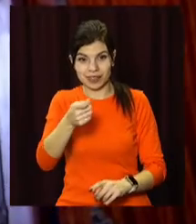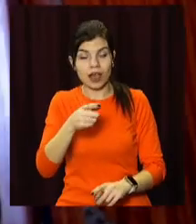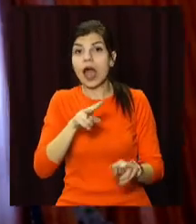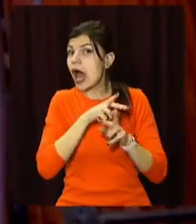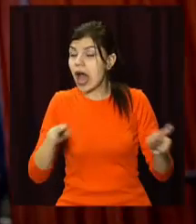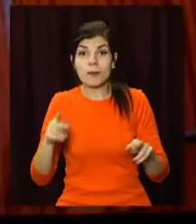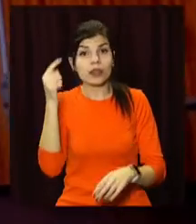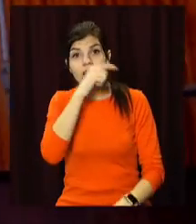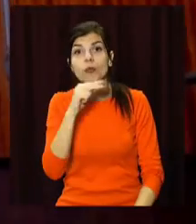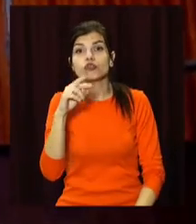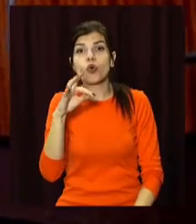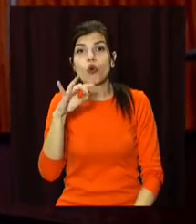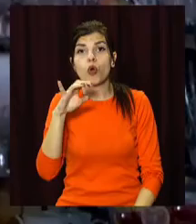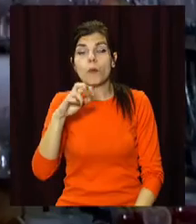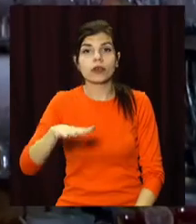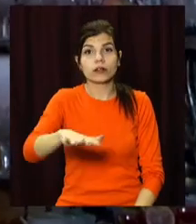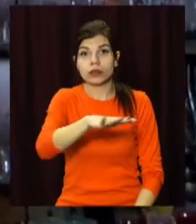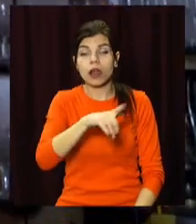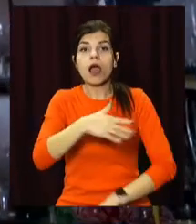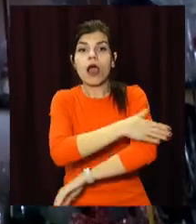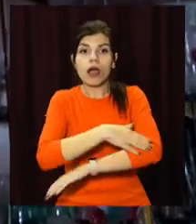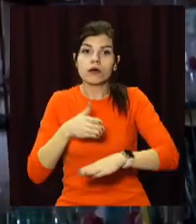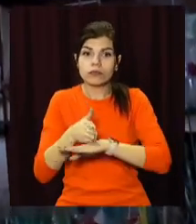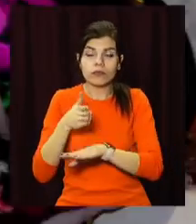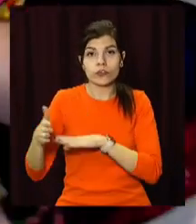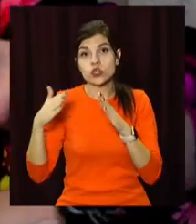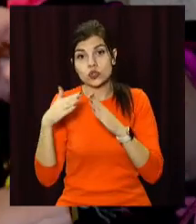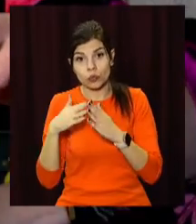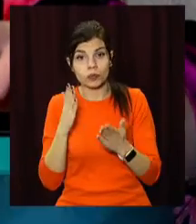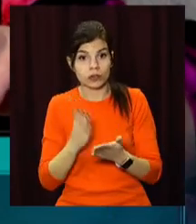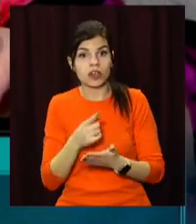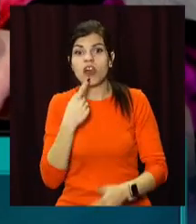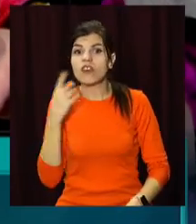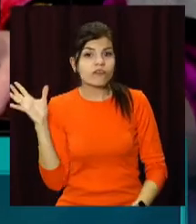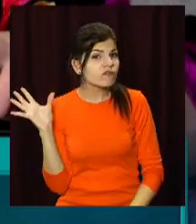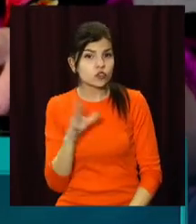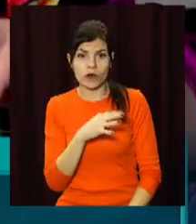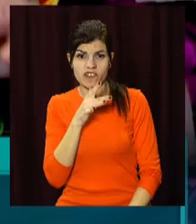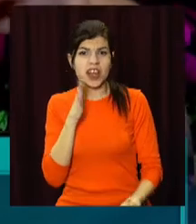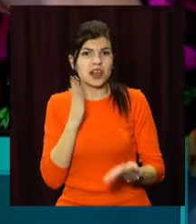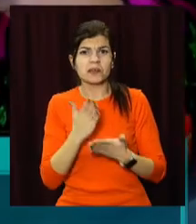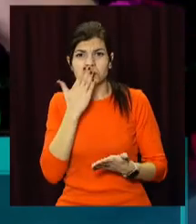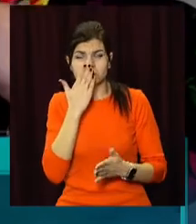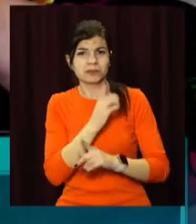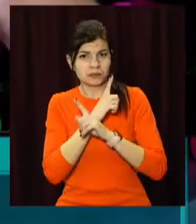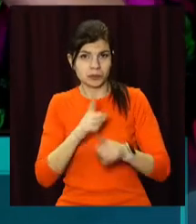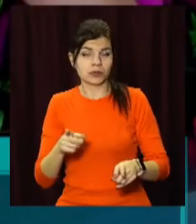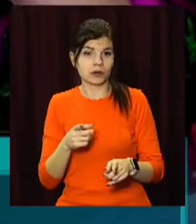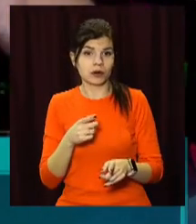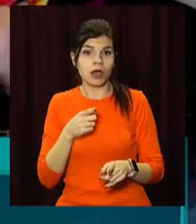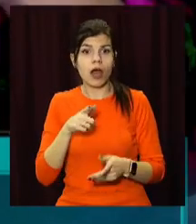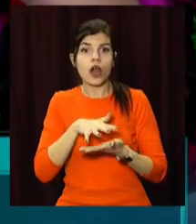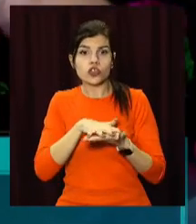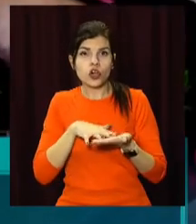Чорнобильській зоні. Перед усім йдуть за адресами житлових будинків. Всеврема є запах, але далі